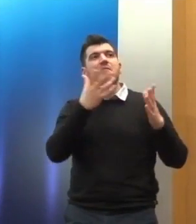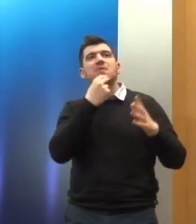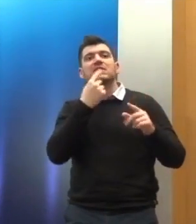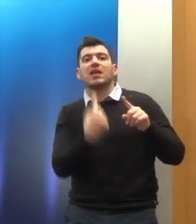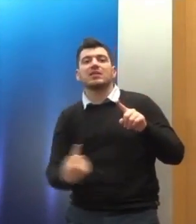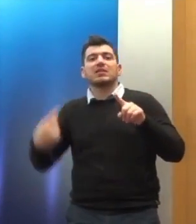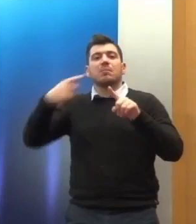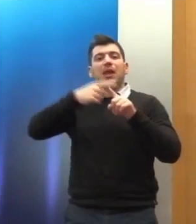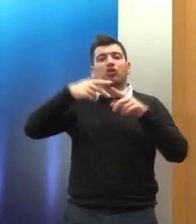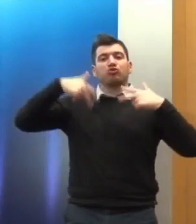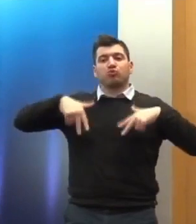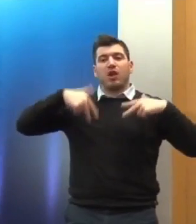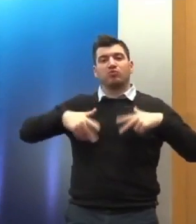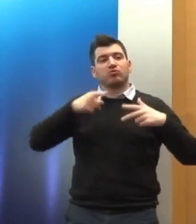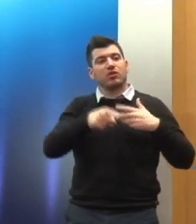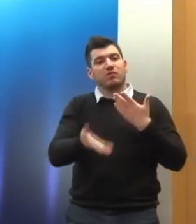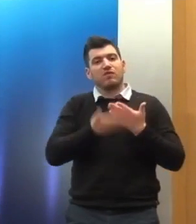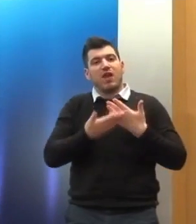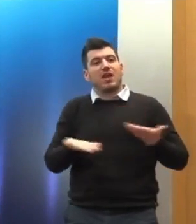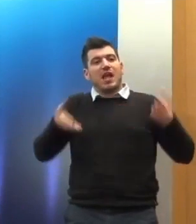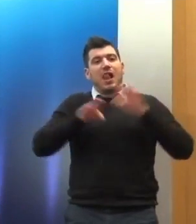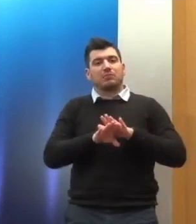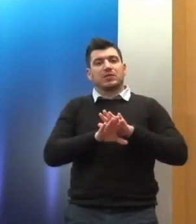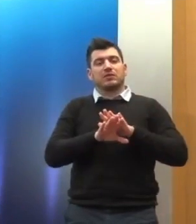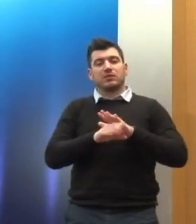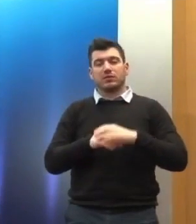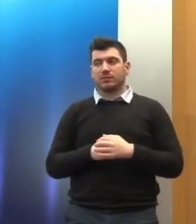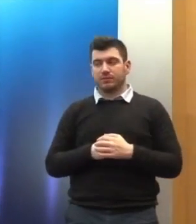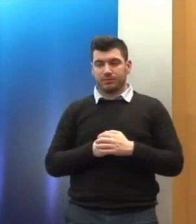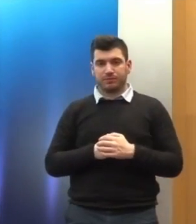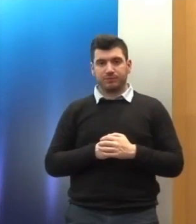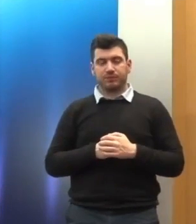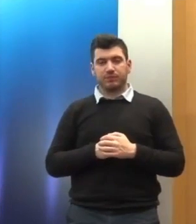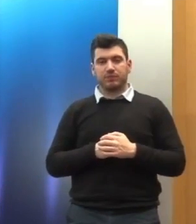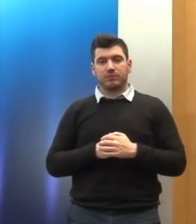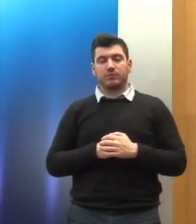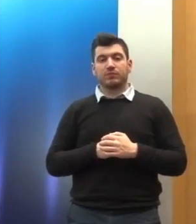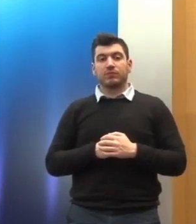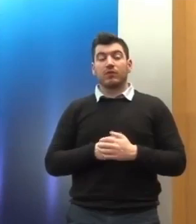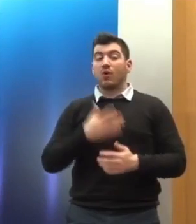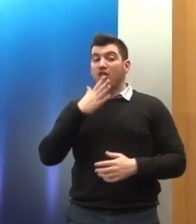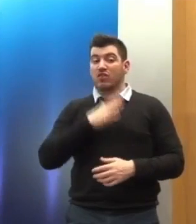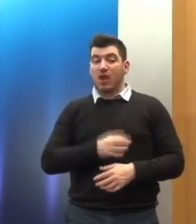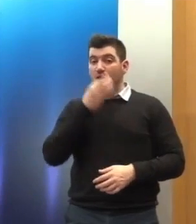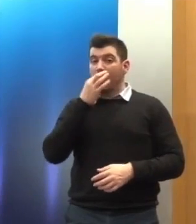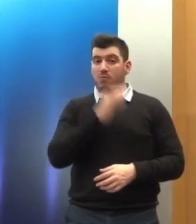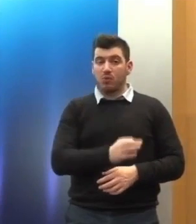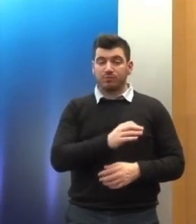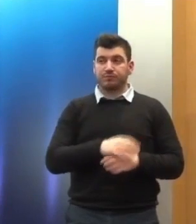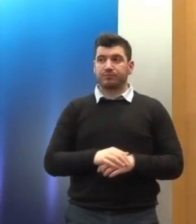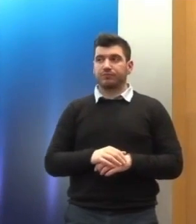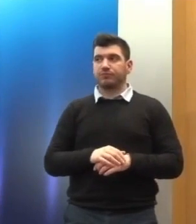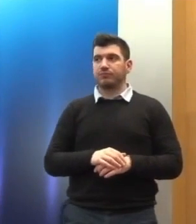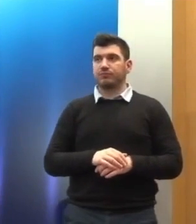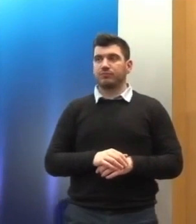ελέγχου. Και με την έννοια αυτή επίσης, εγώ θέλω να τονίσω το βαθύ αίσθημα που